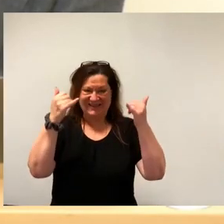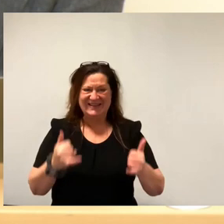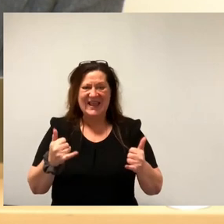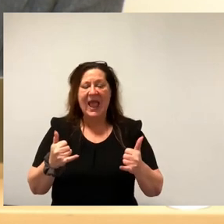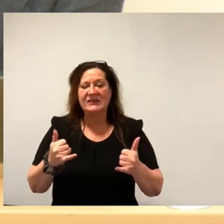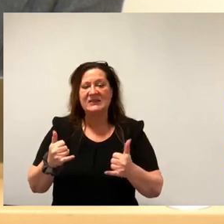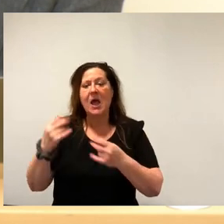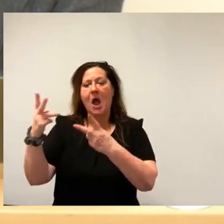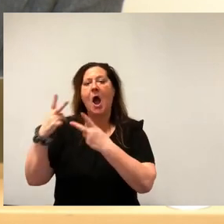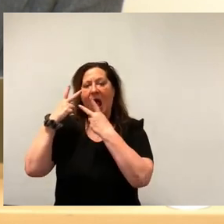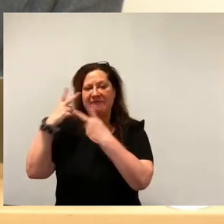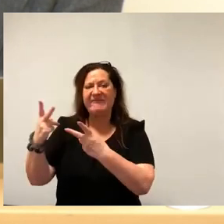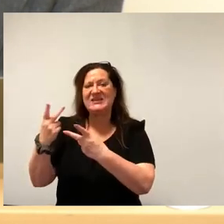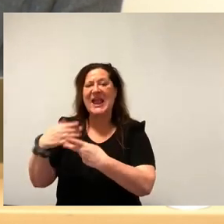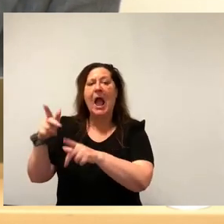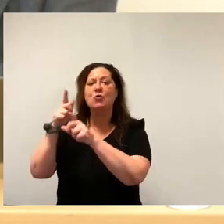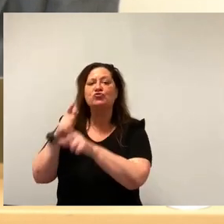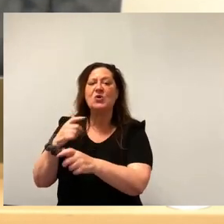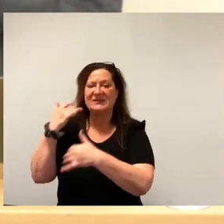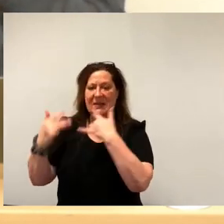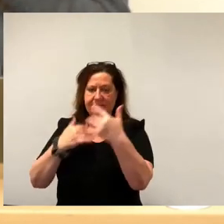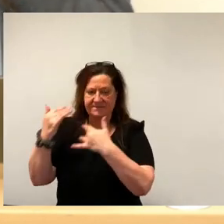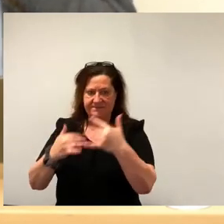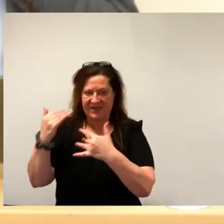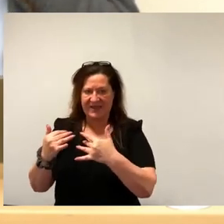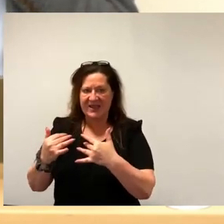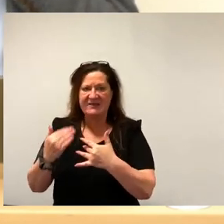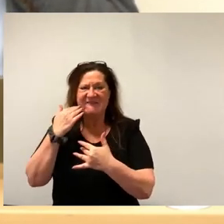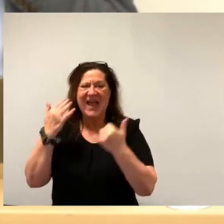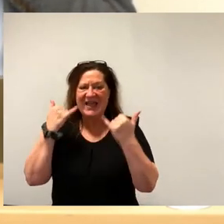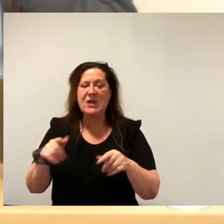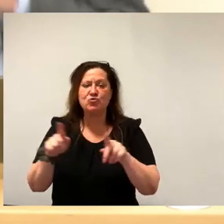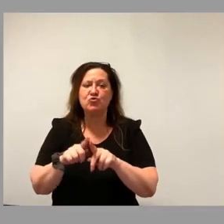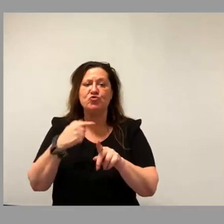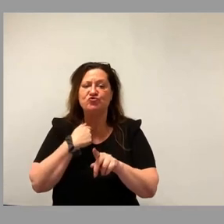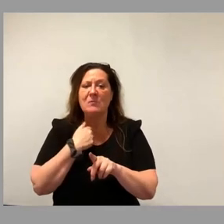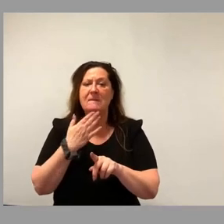Ausschussbericht auf. Wer hier seine Zustimmung geben kann, bitte ich um das Stimmzeichen.